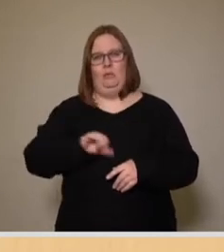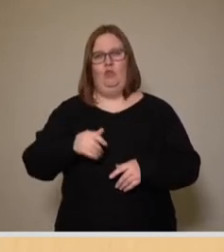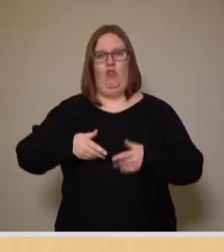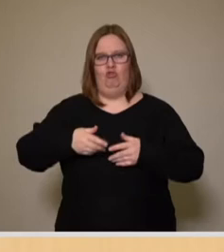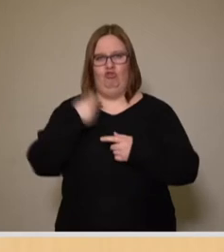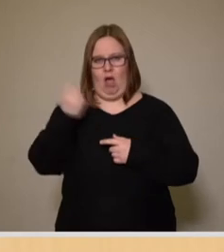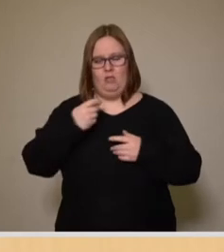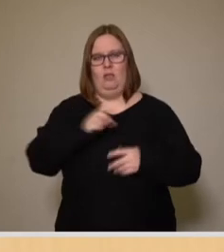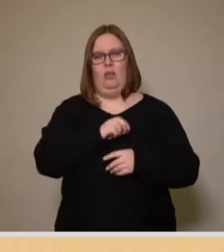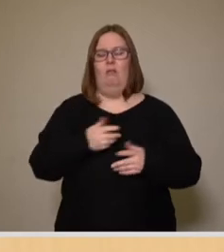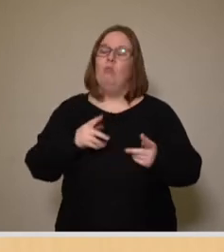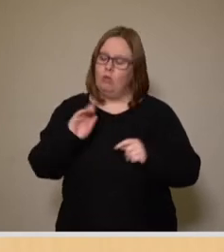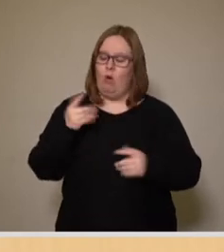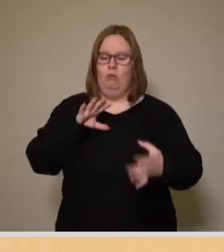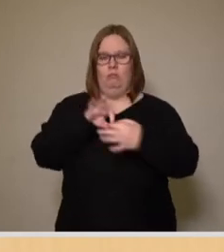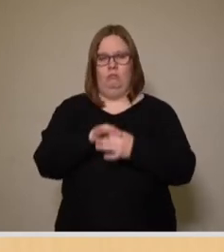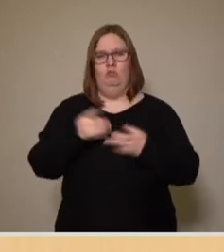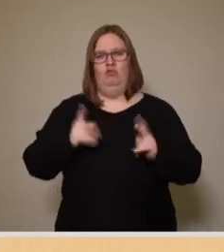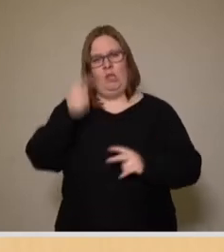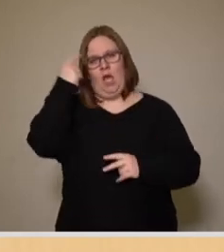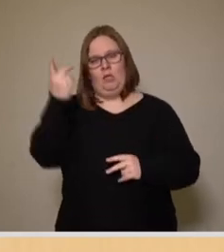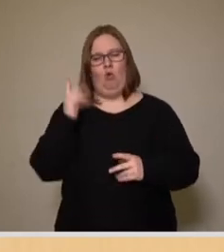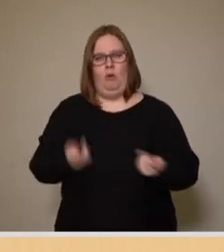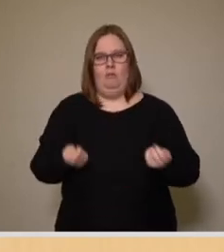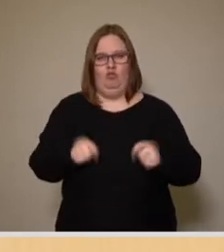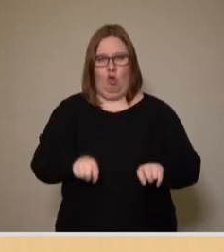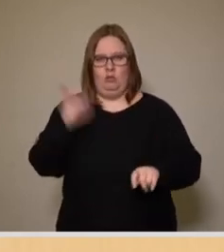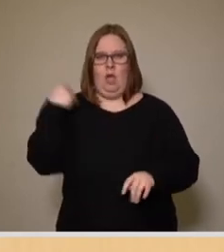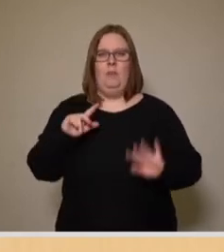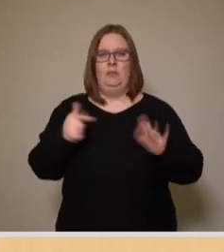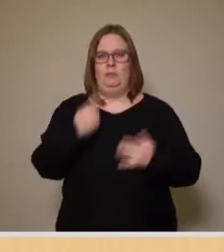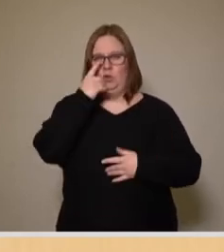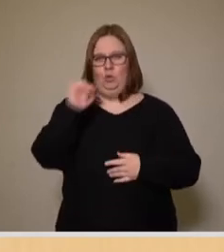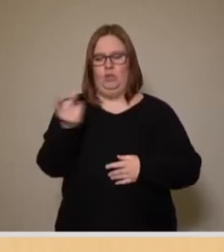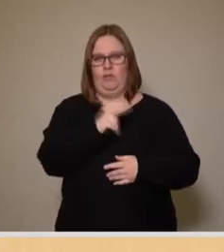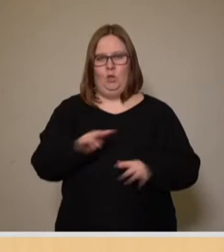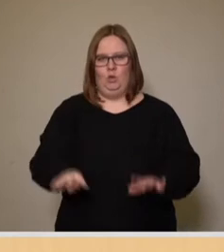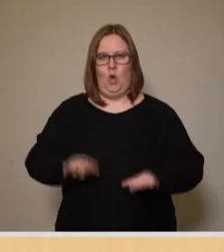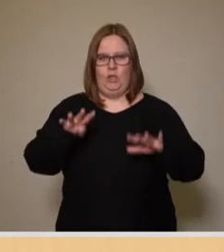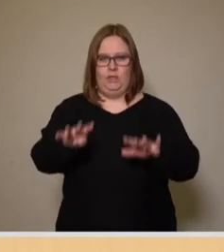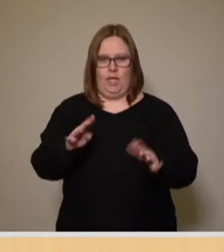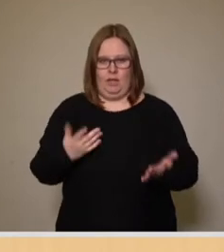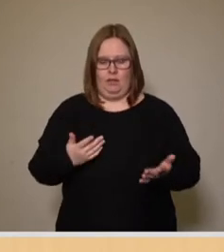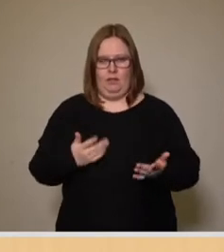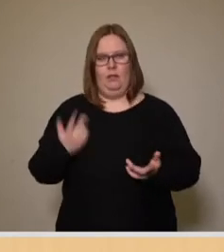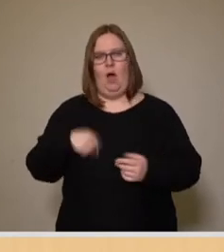Straße. Ferner beschloss der Stadtrat am 7. Juni 2019 die